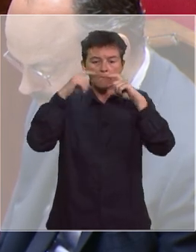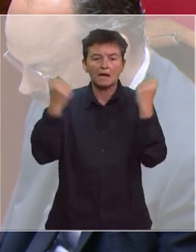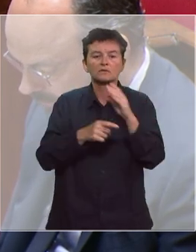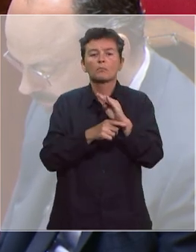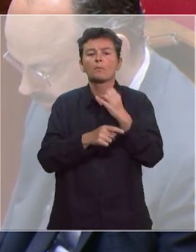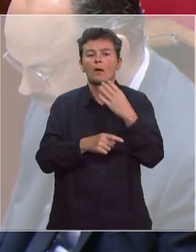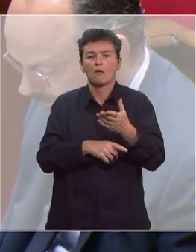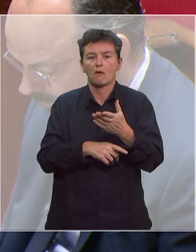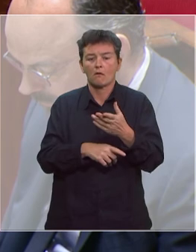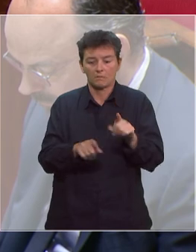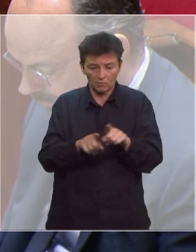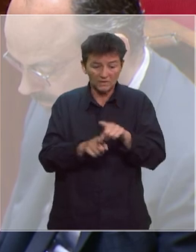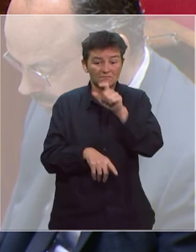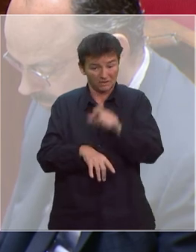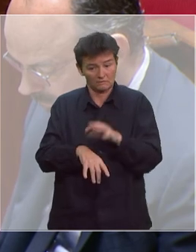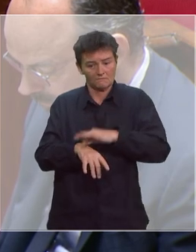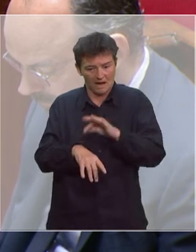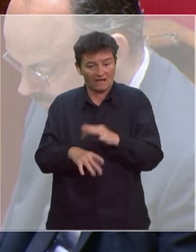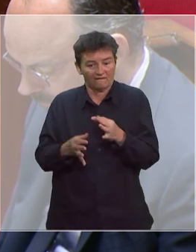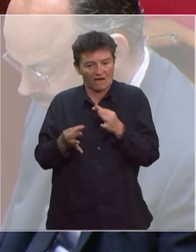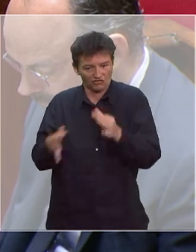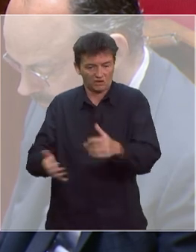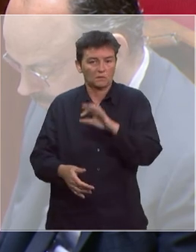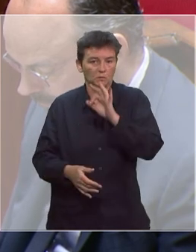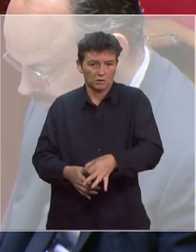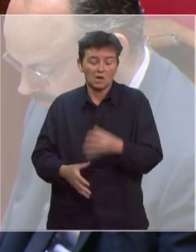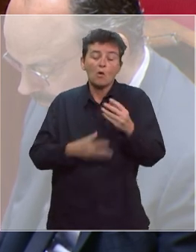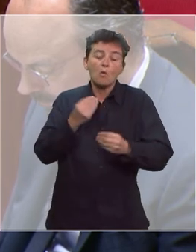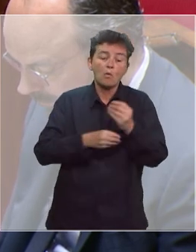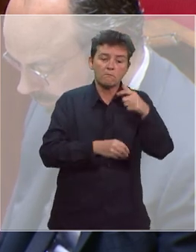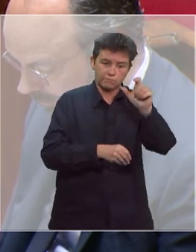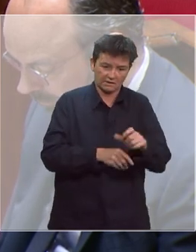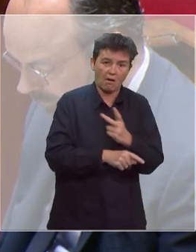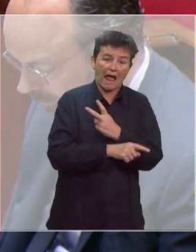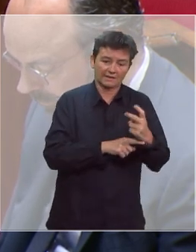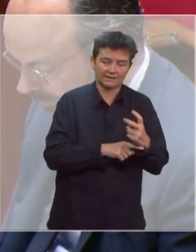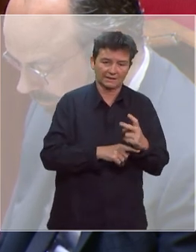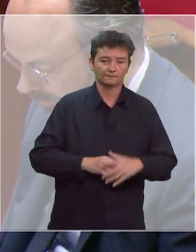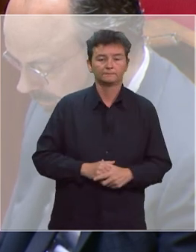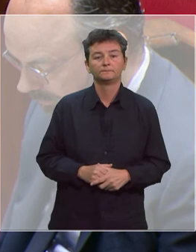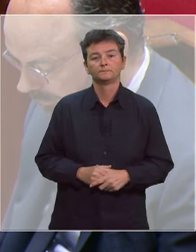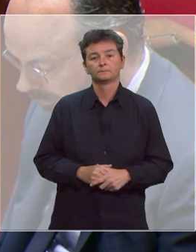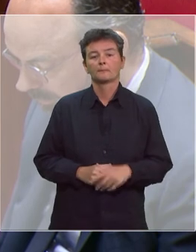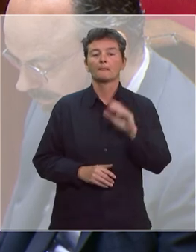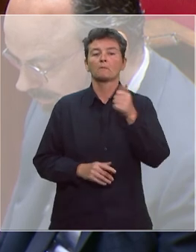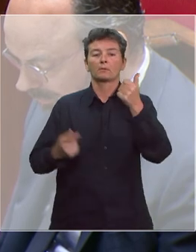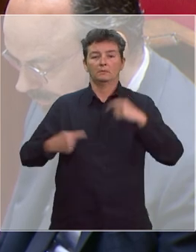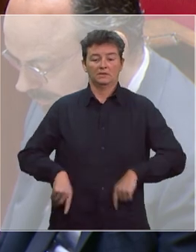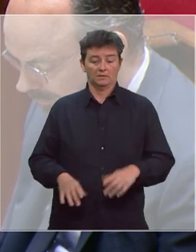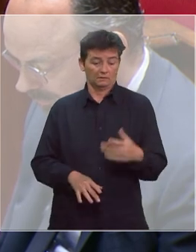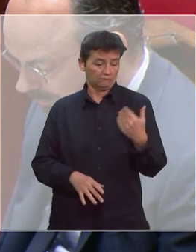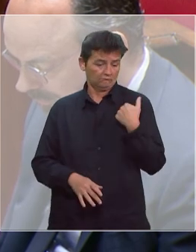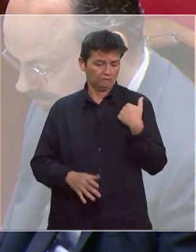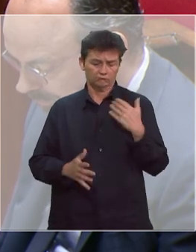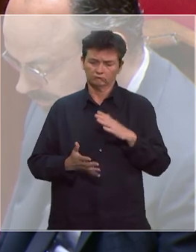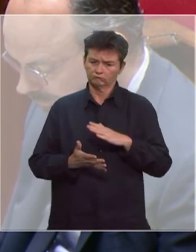mais également les patients les plus fragiles, les personnes les plus fragiles, ou les personnes qui présentent des risques particuliers. Le Premier ministre s'est engagé